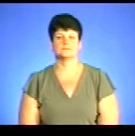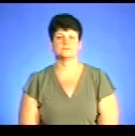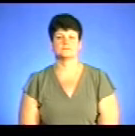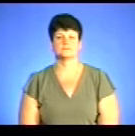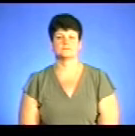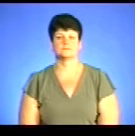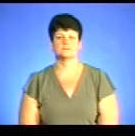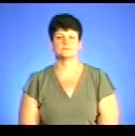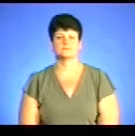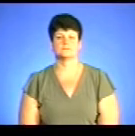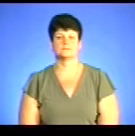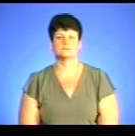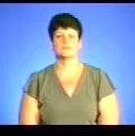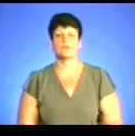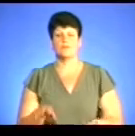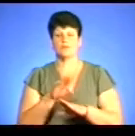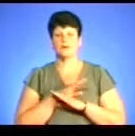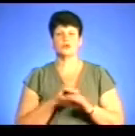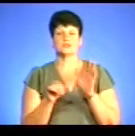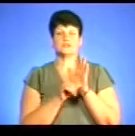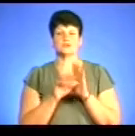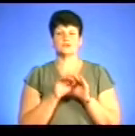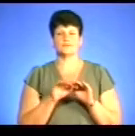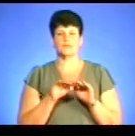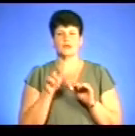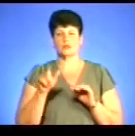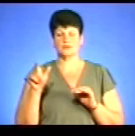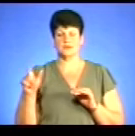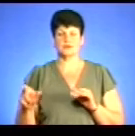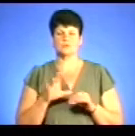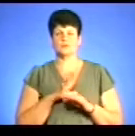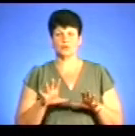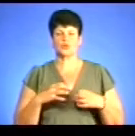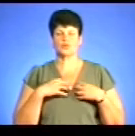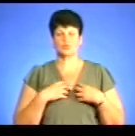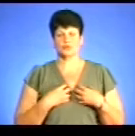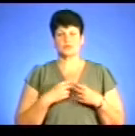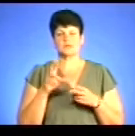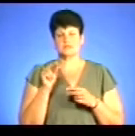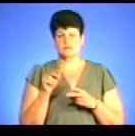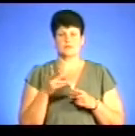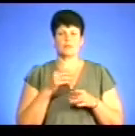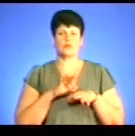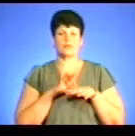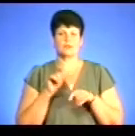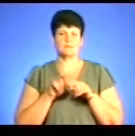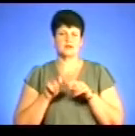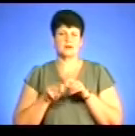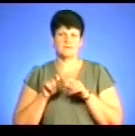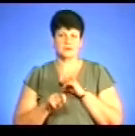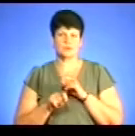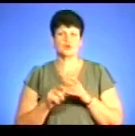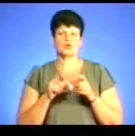від утруєння спиртом померли шестеро людей. Аби запобігти сумні статистиці, поліцієнти разом з податківцями проводять перевірки суб'єктів